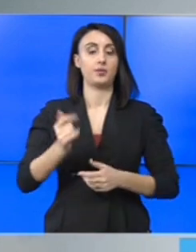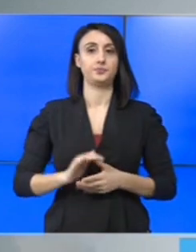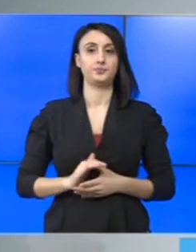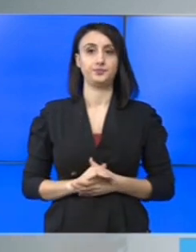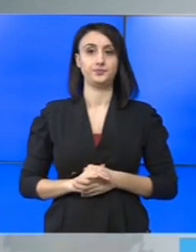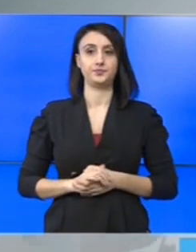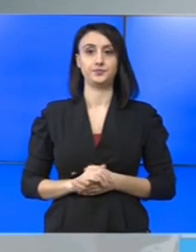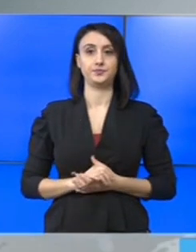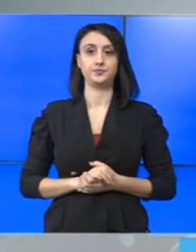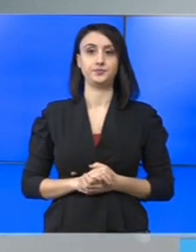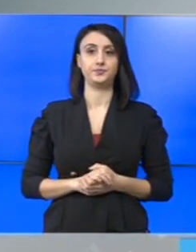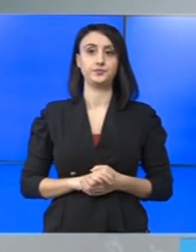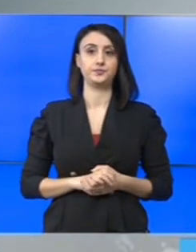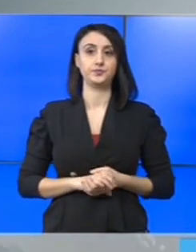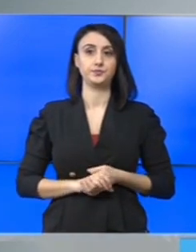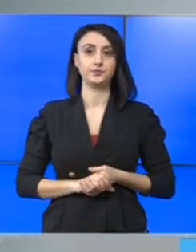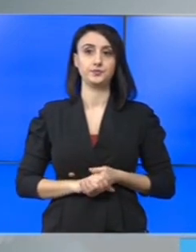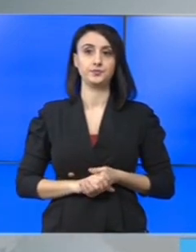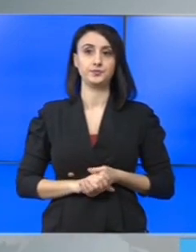emoțional.